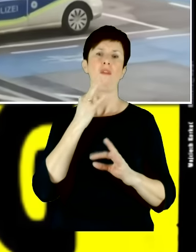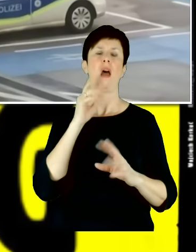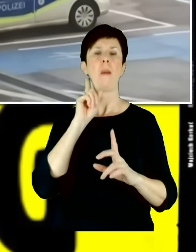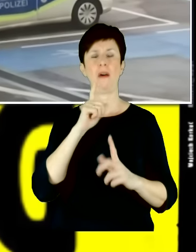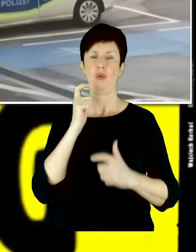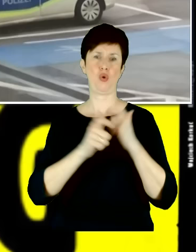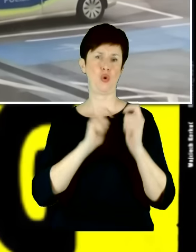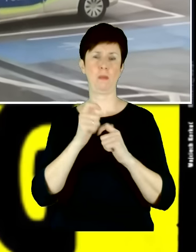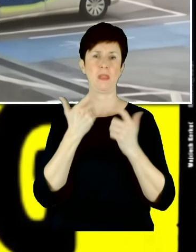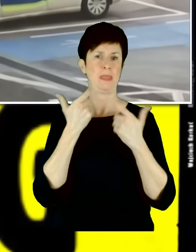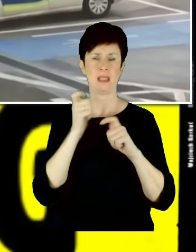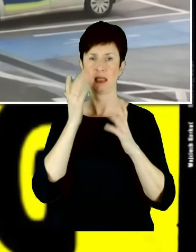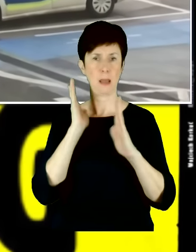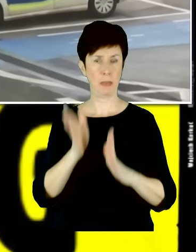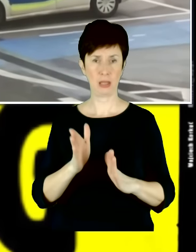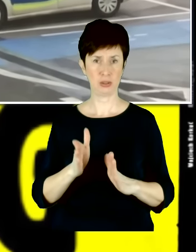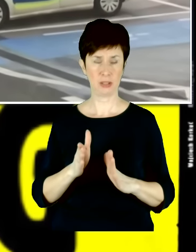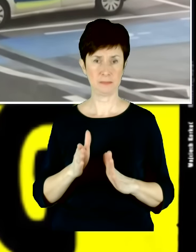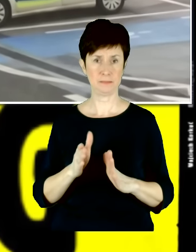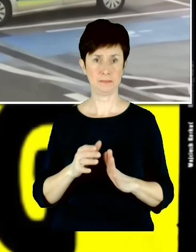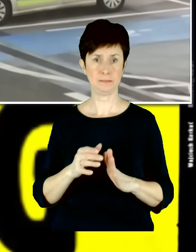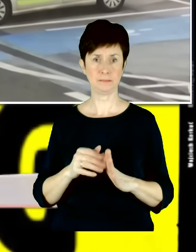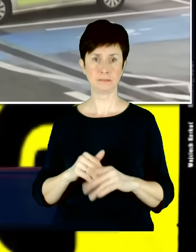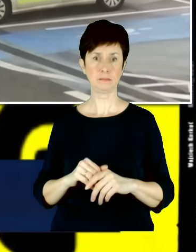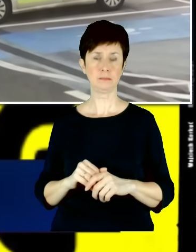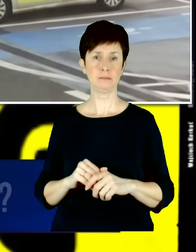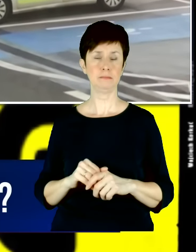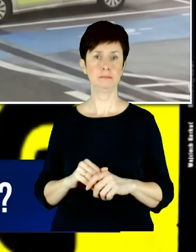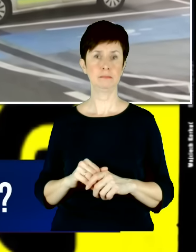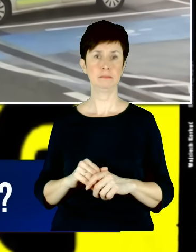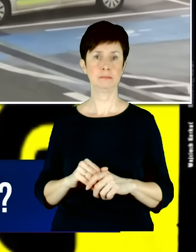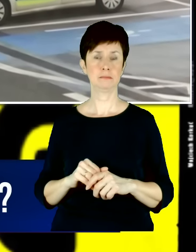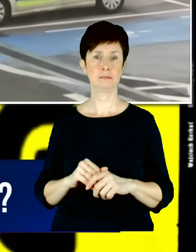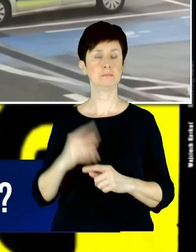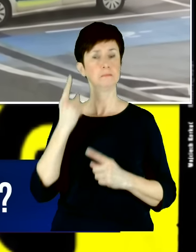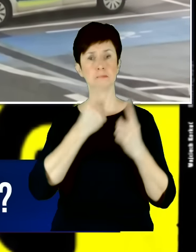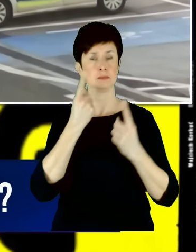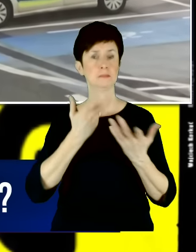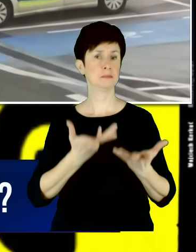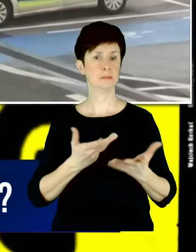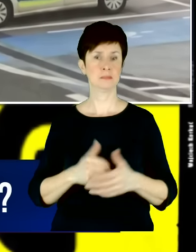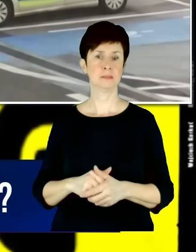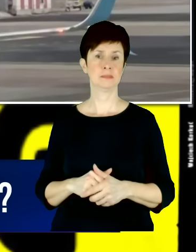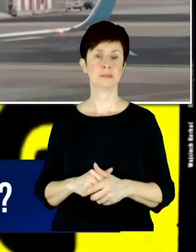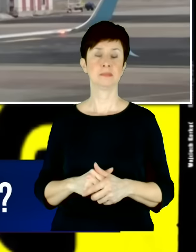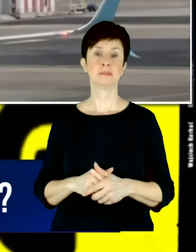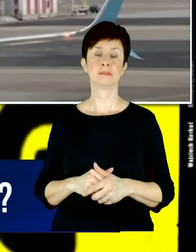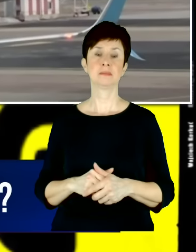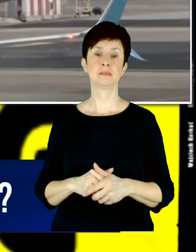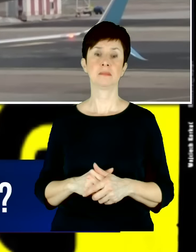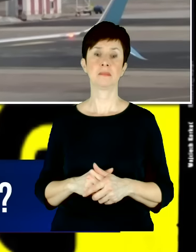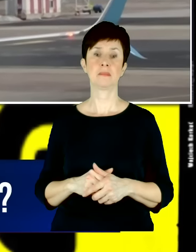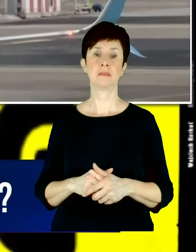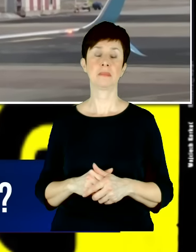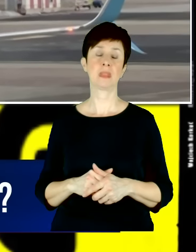płyną z ust zachodnich przywódców, ale nie pójdą za tym konkretne czyny. My musimy zrobić w tej chwili wszystko i wydaje